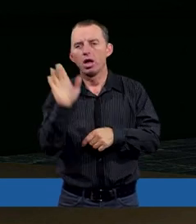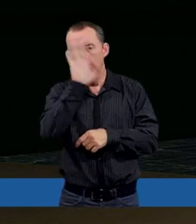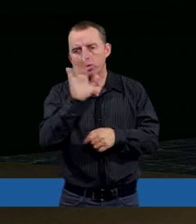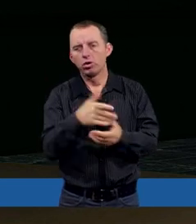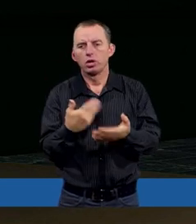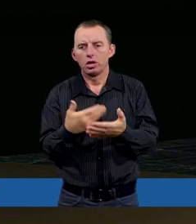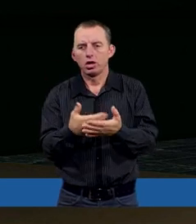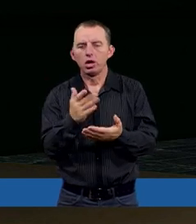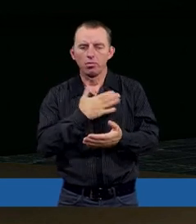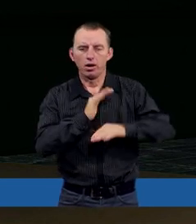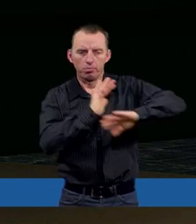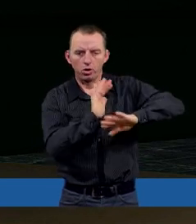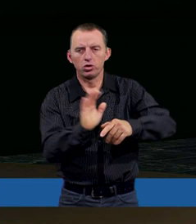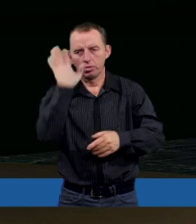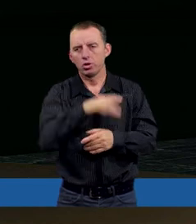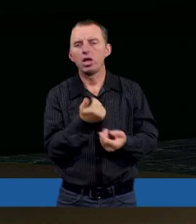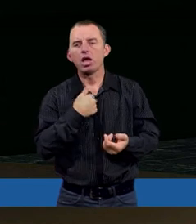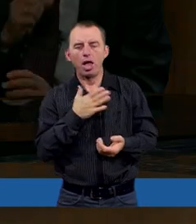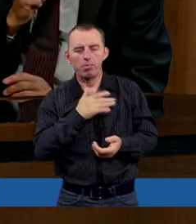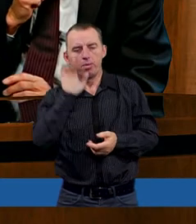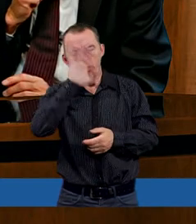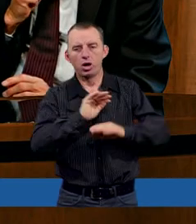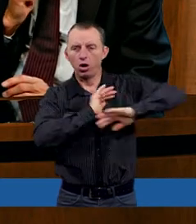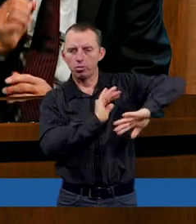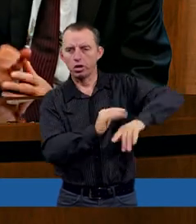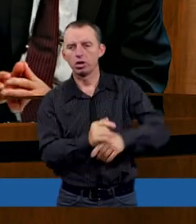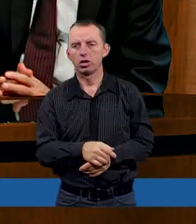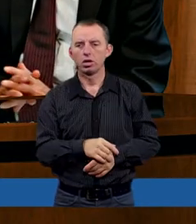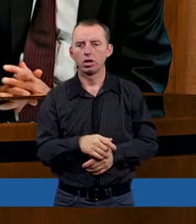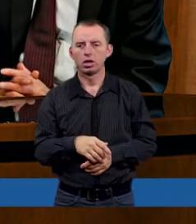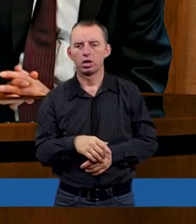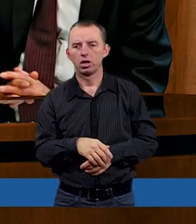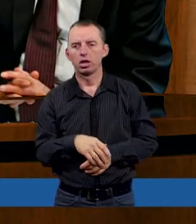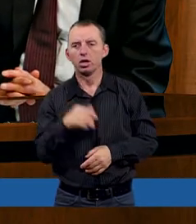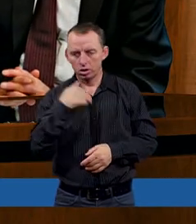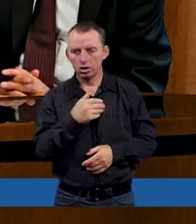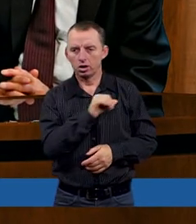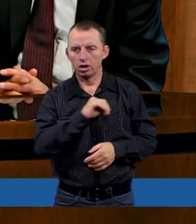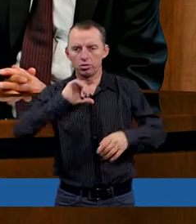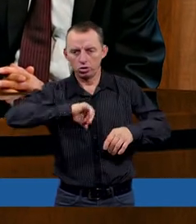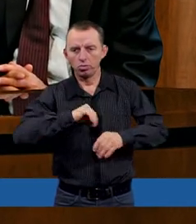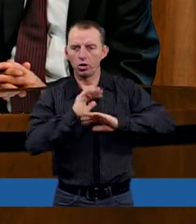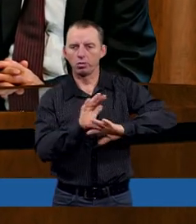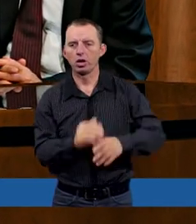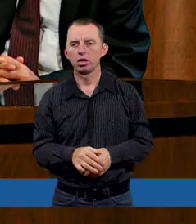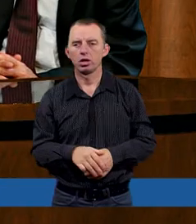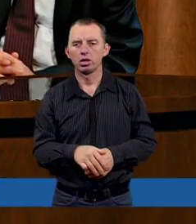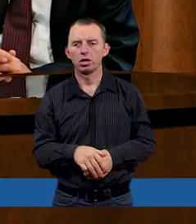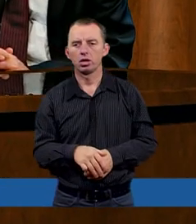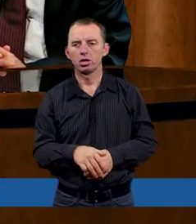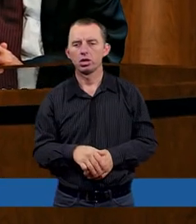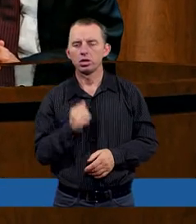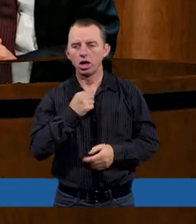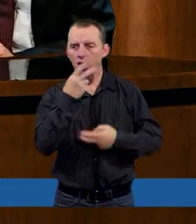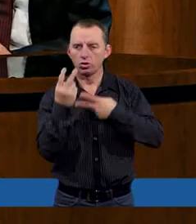Dlaczego mam bronić Boga? Bo jak ja mam Go obronić? Ja twierdzę, że Bóg sam się potrafi obronić. Natomiast ja szukam